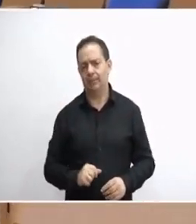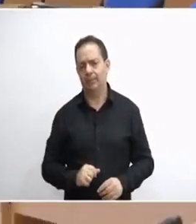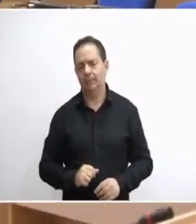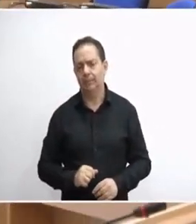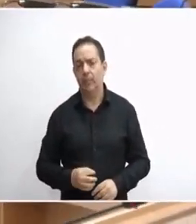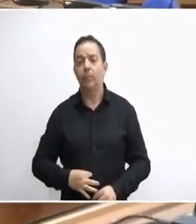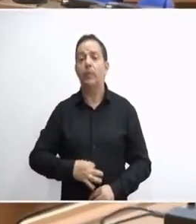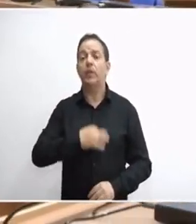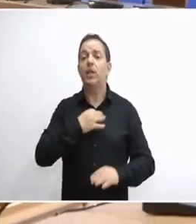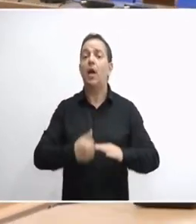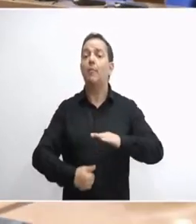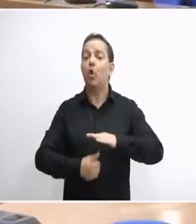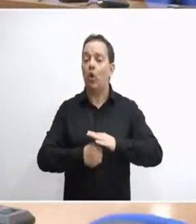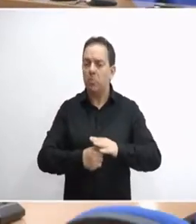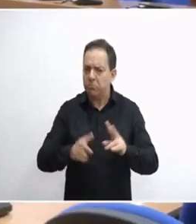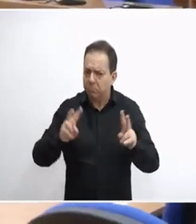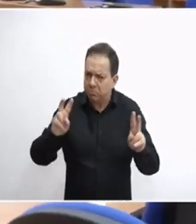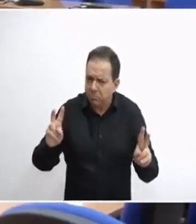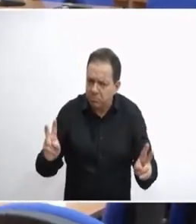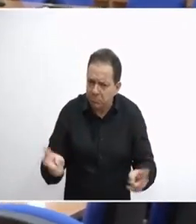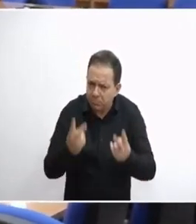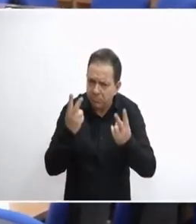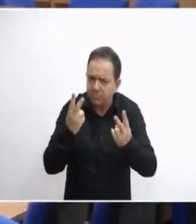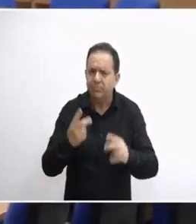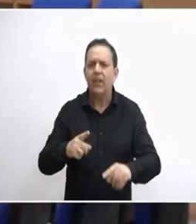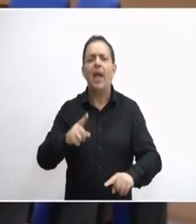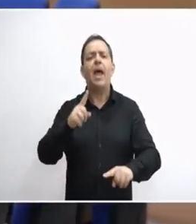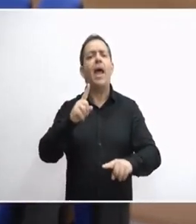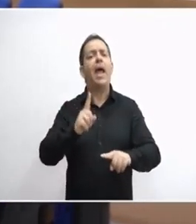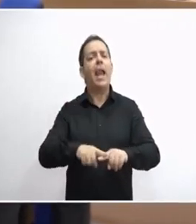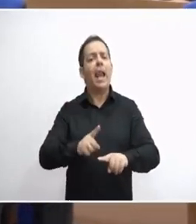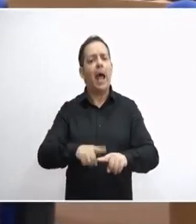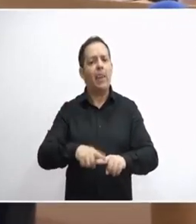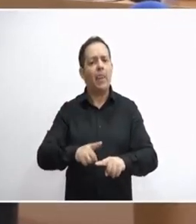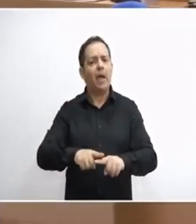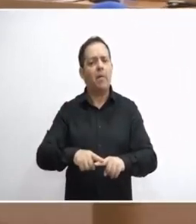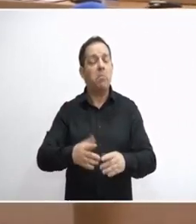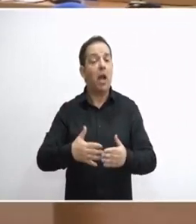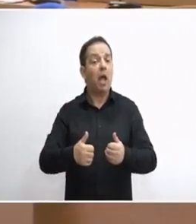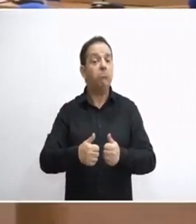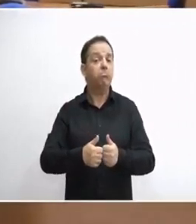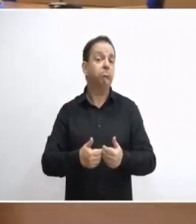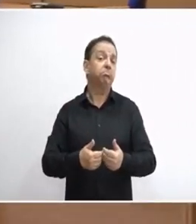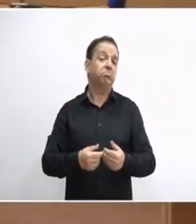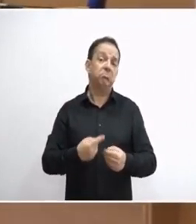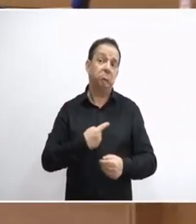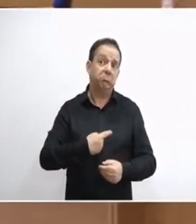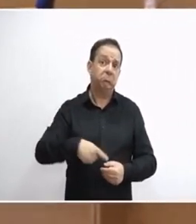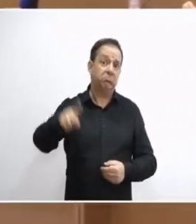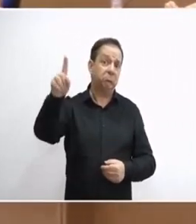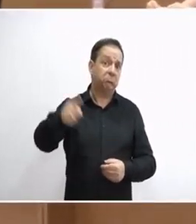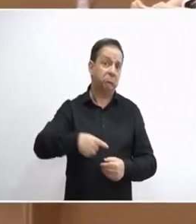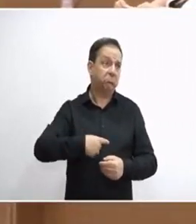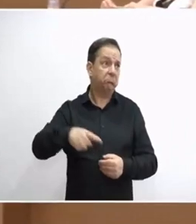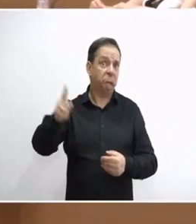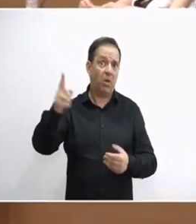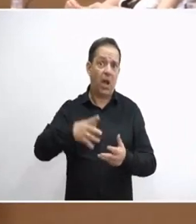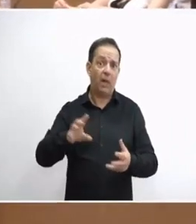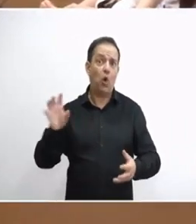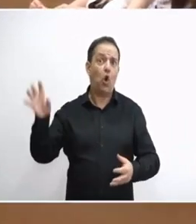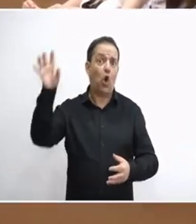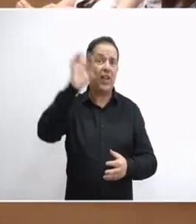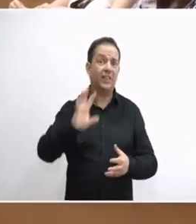Κύριε Πρόεδρε, διαπιστώνουμε ότι η Ελλάδα απέχει πολύ από τις προβαλλόμενες προοδευτικές χώρες της